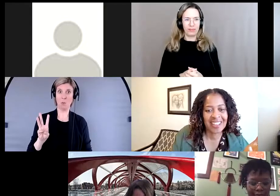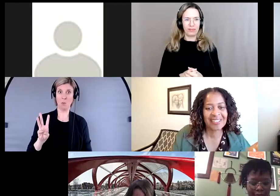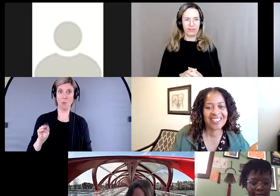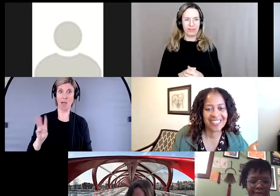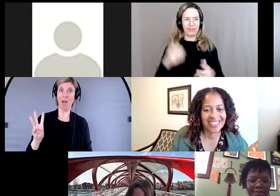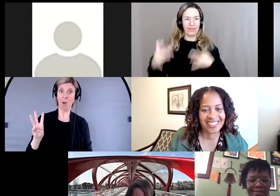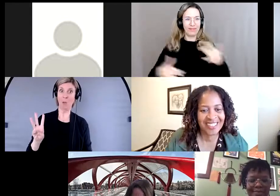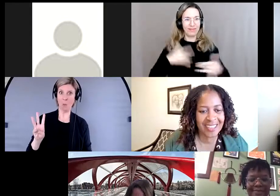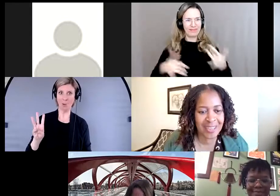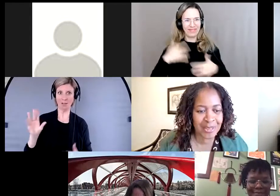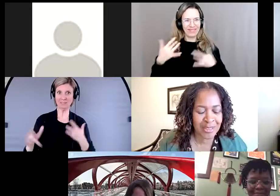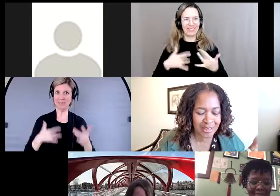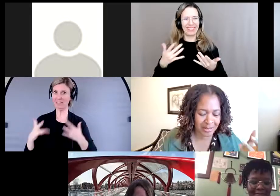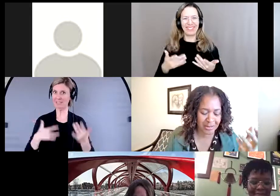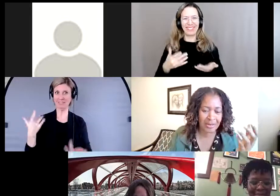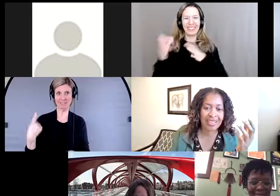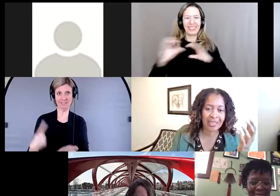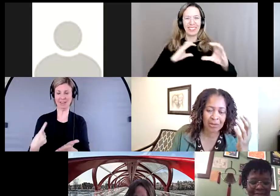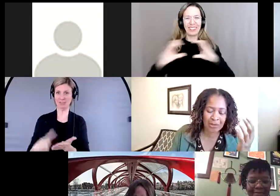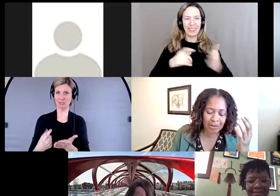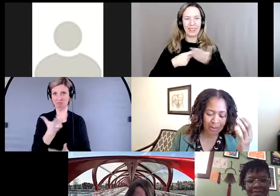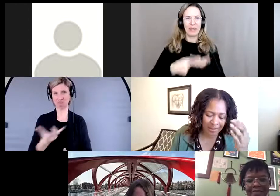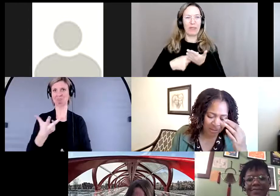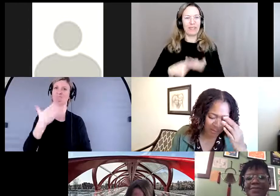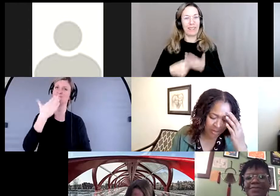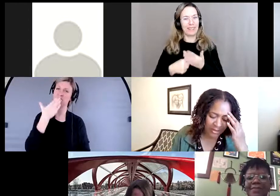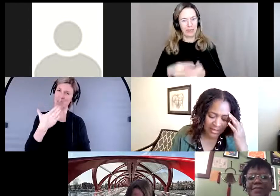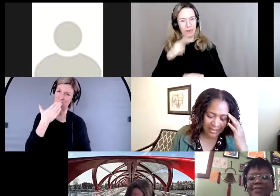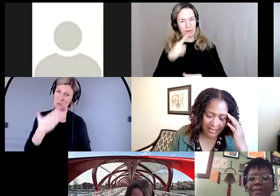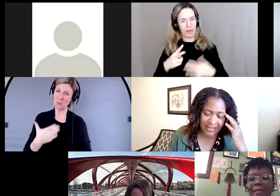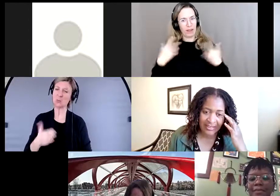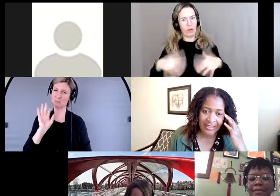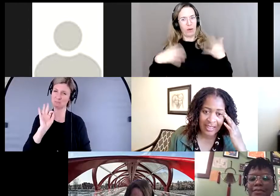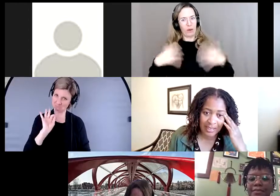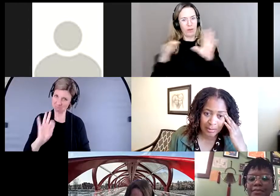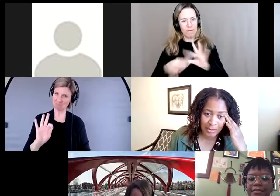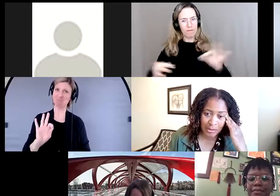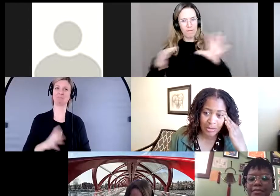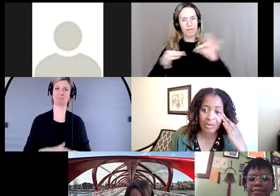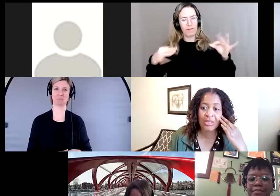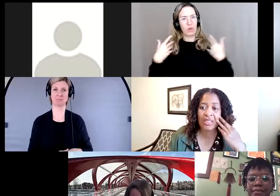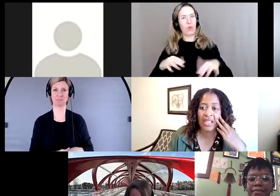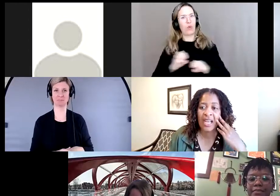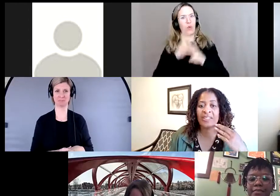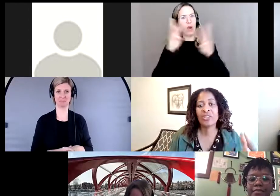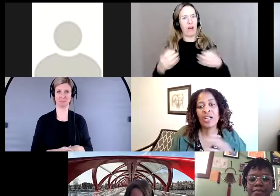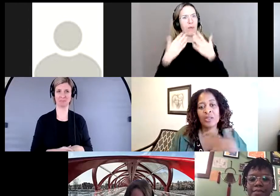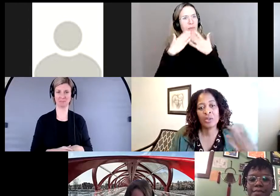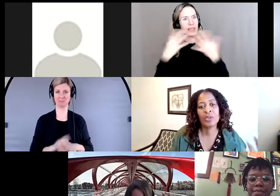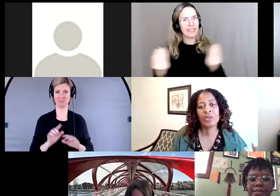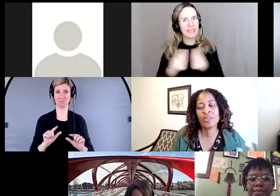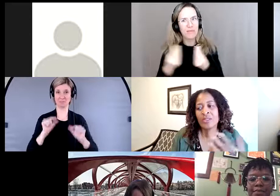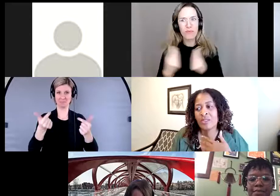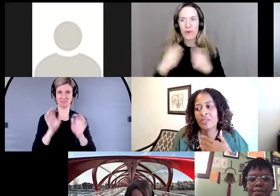conversation. La conversation a été très éclairante et stimulante. Merci d'avoir